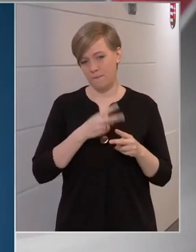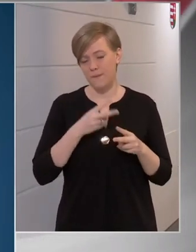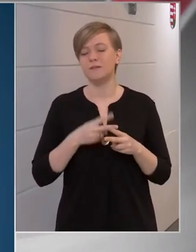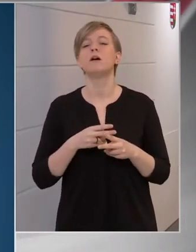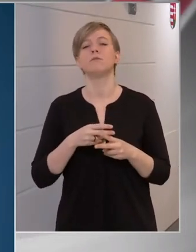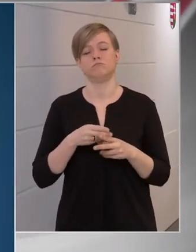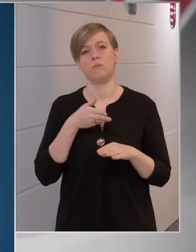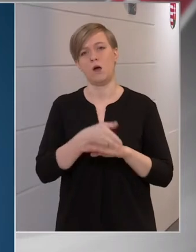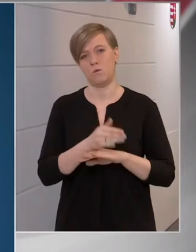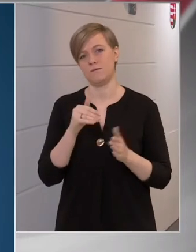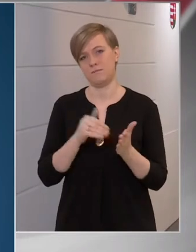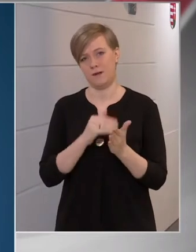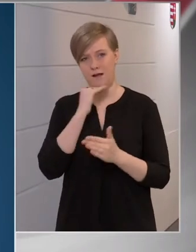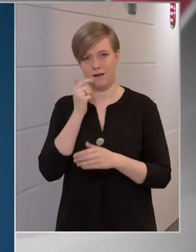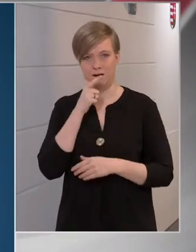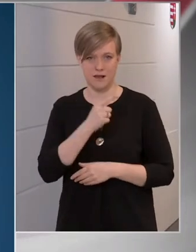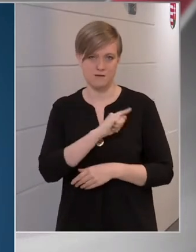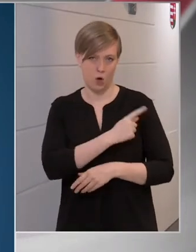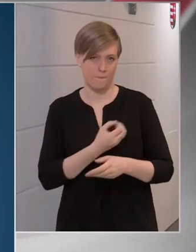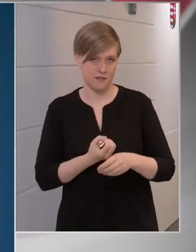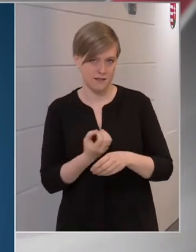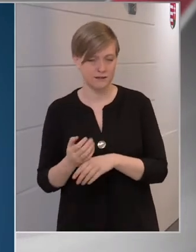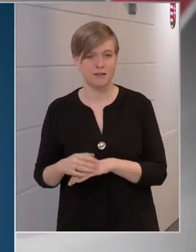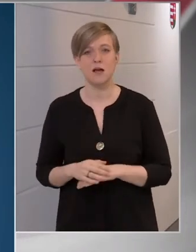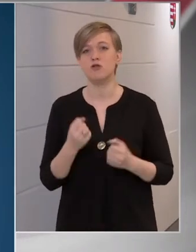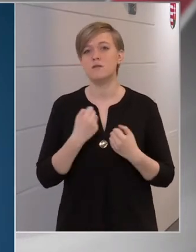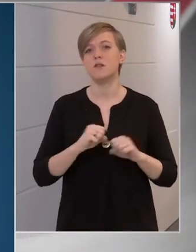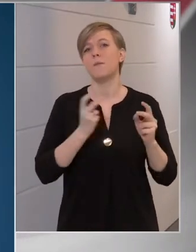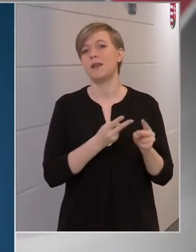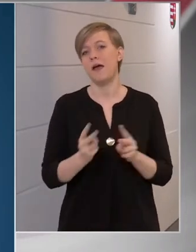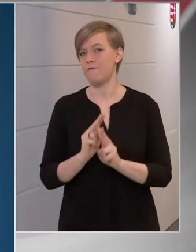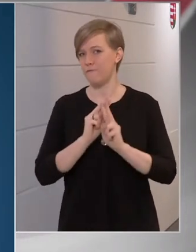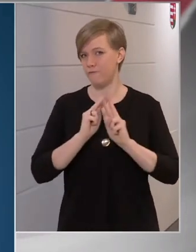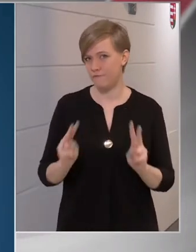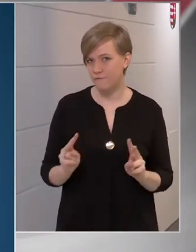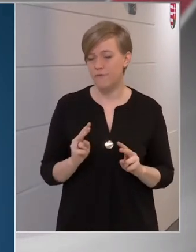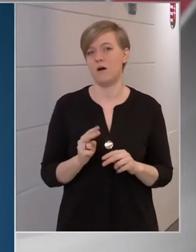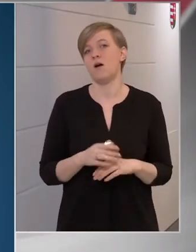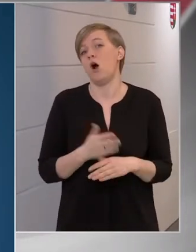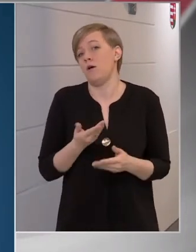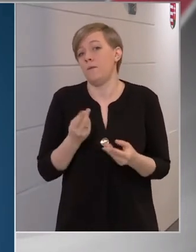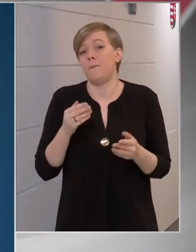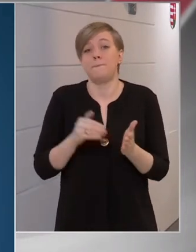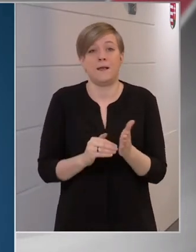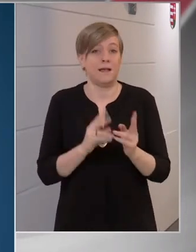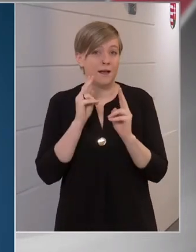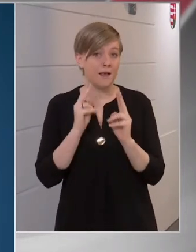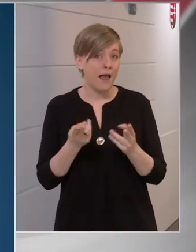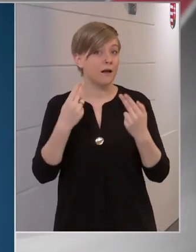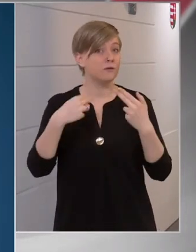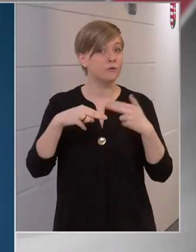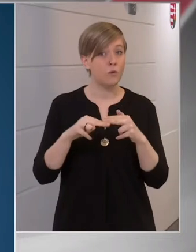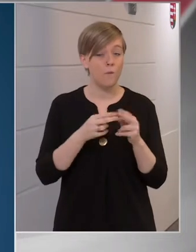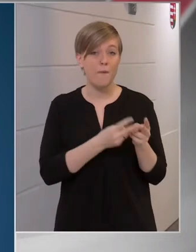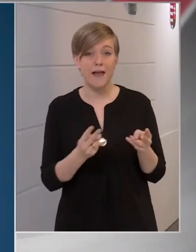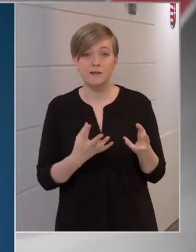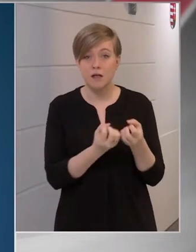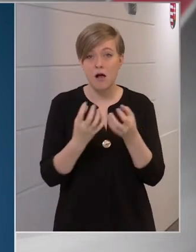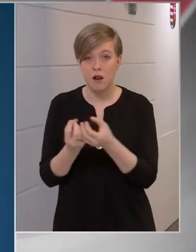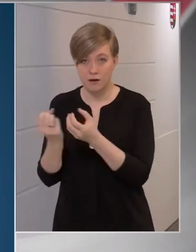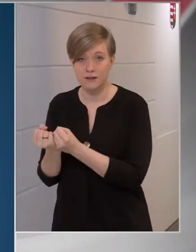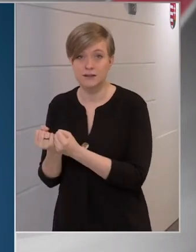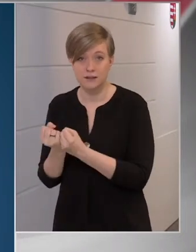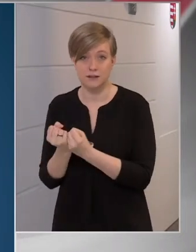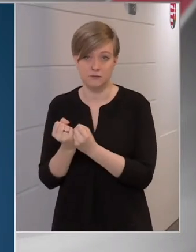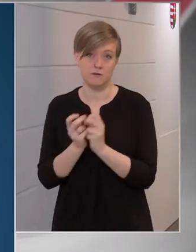elegendő kapacitás, és szabad ágyak is állnak rendelkezésre, és hogyha egyébként kellenének, akkor még ennél több ágy kialakítására